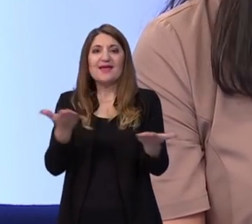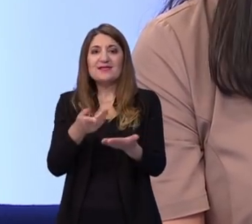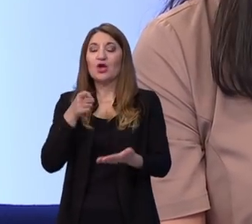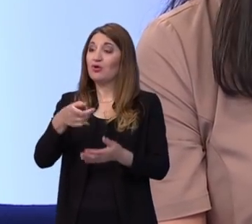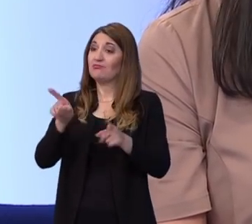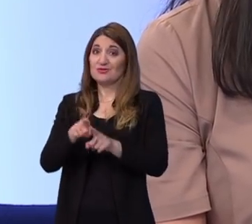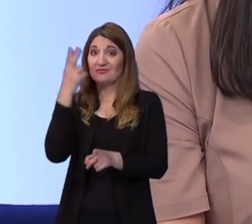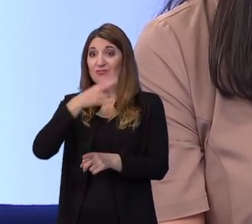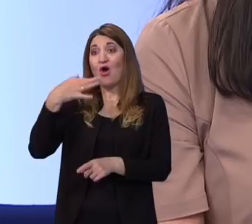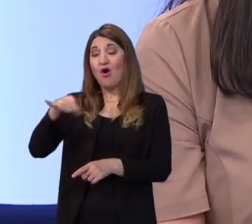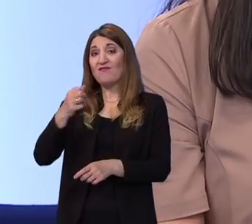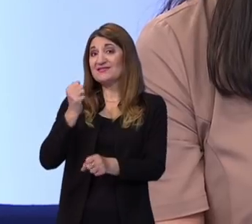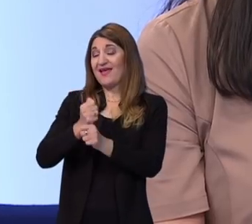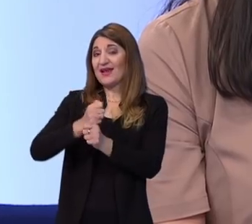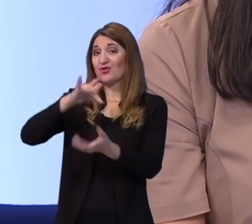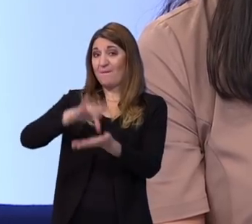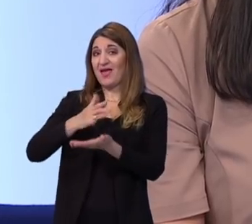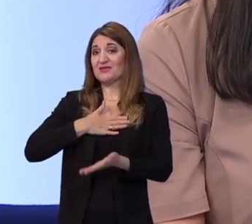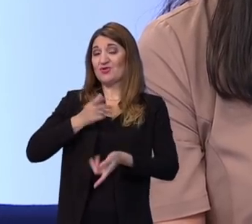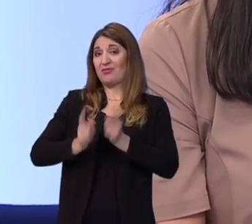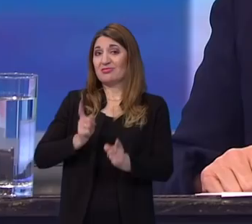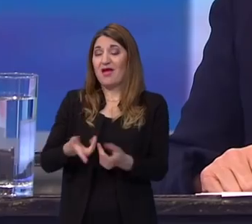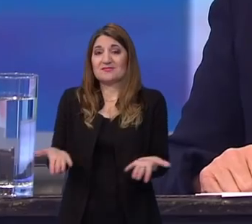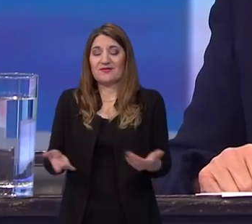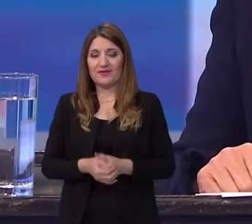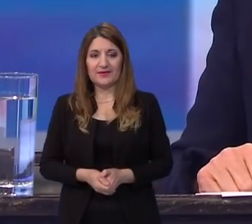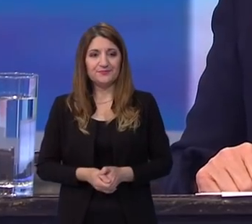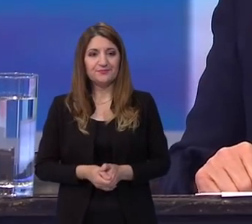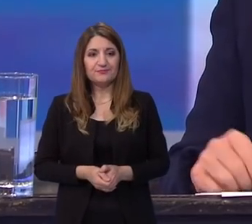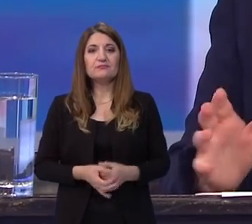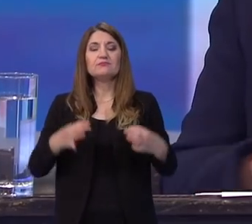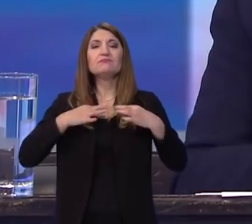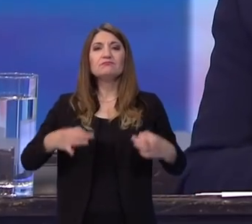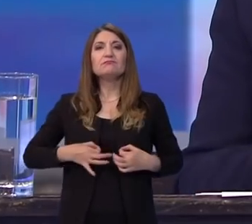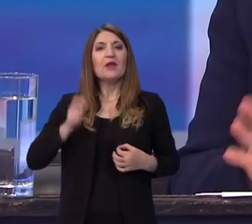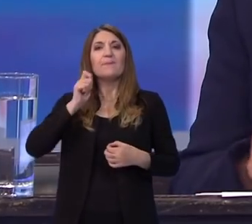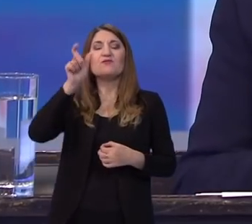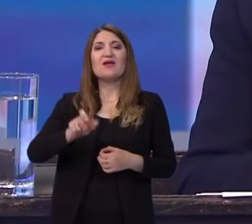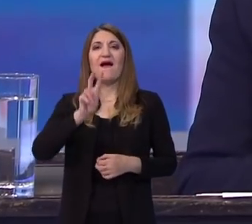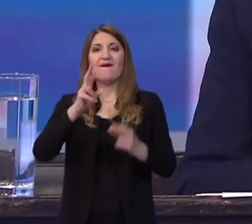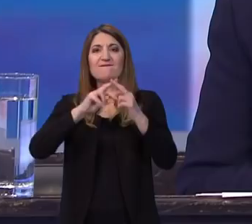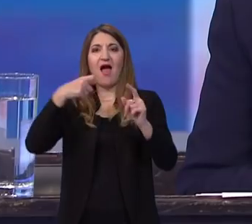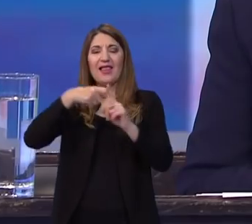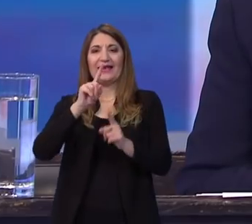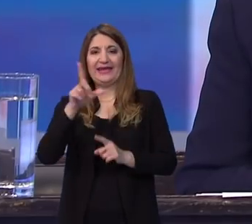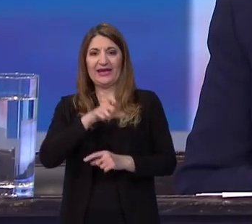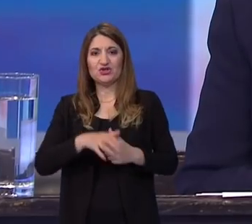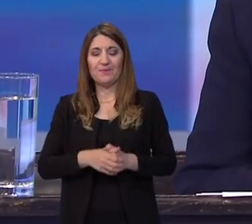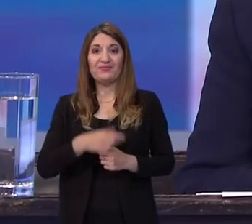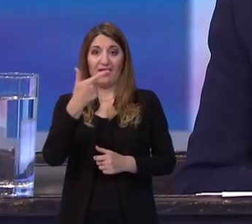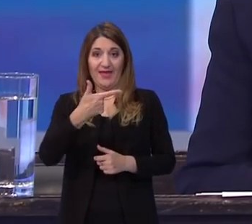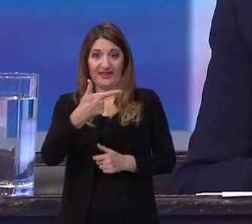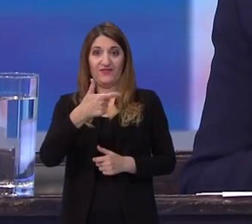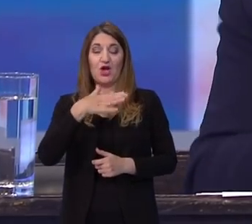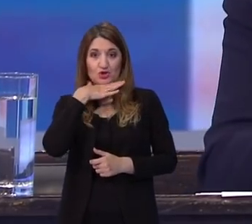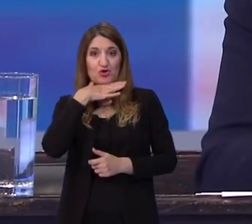obiste i radna mjesta naših nastavnika. Profesorice Valja Kilić, dvije pandemijske nastavne godine su za